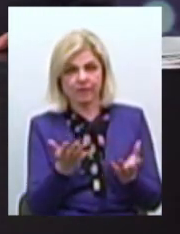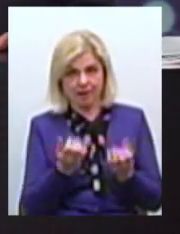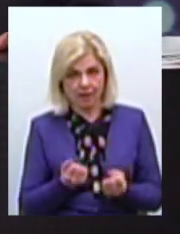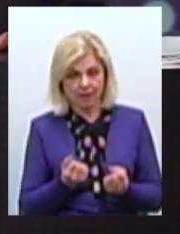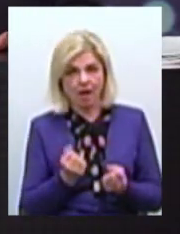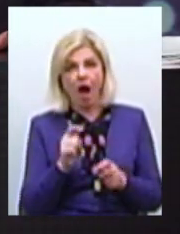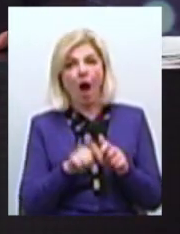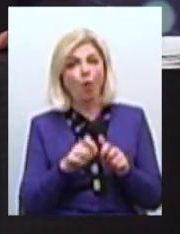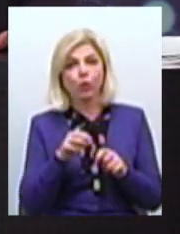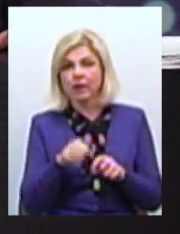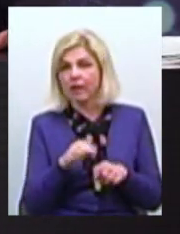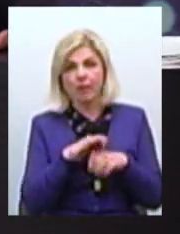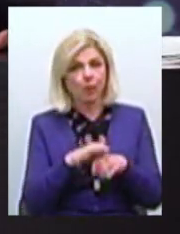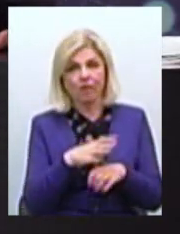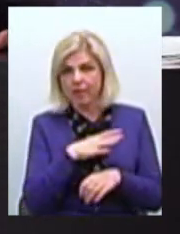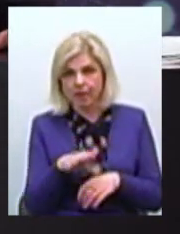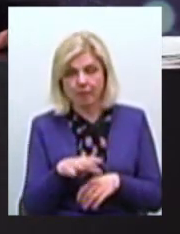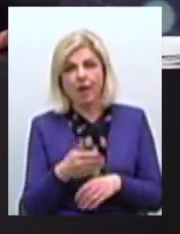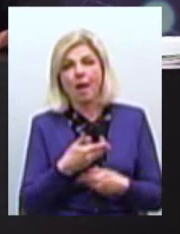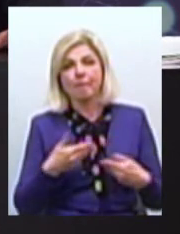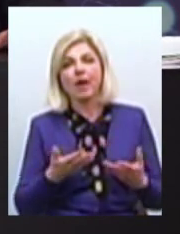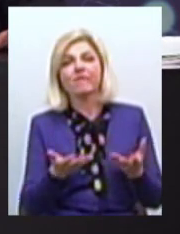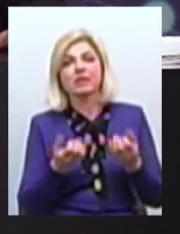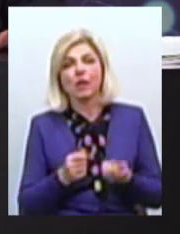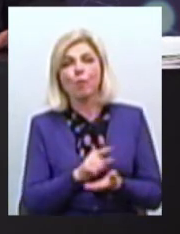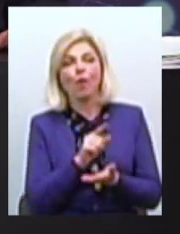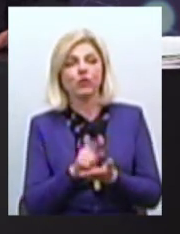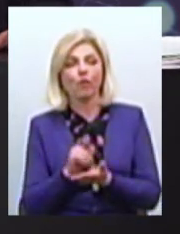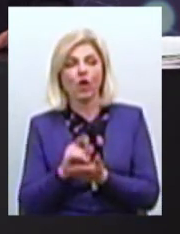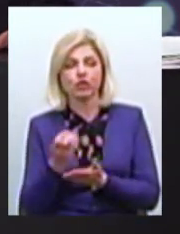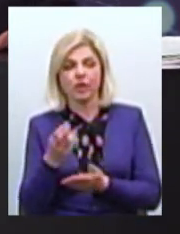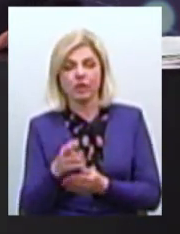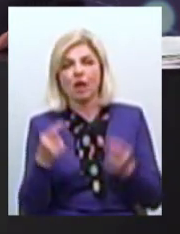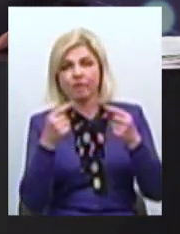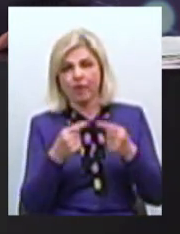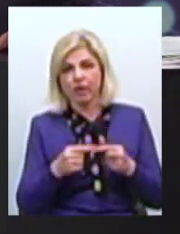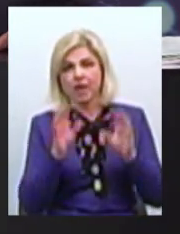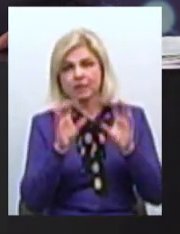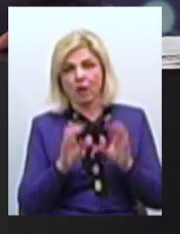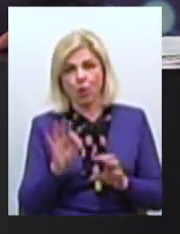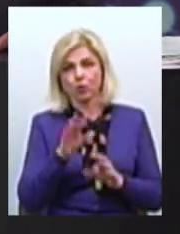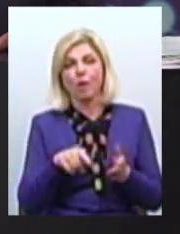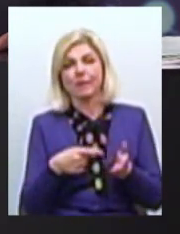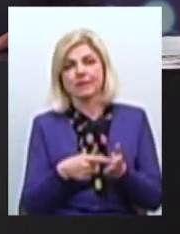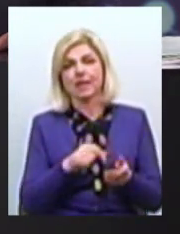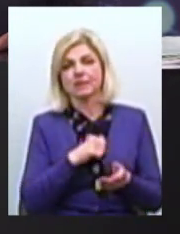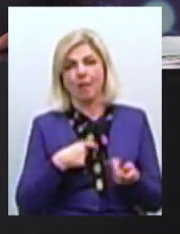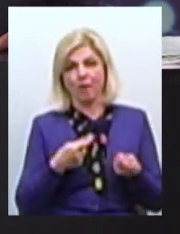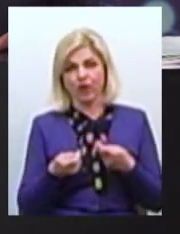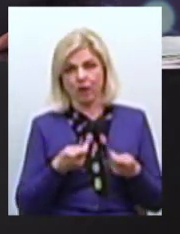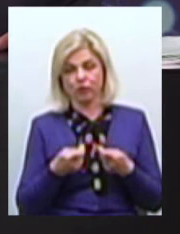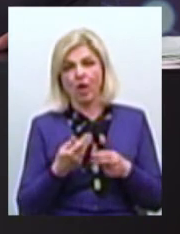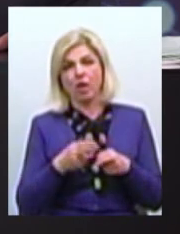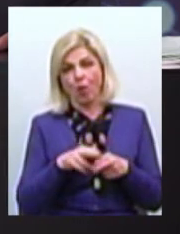не було Ми взяли повноваження Відповідно до закону про місцеве самоврядування Чи буде можливість потім претензії висувати